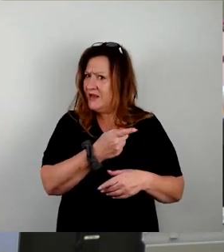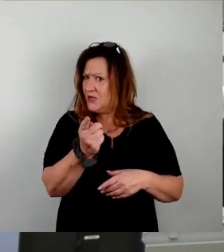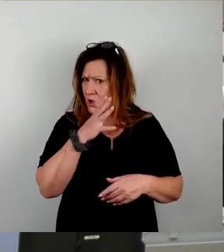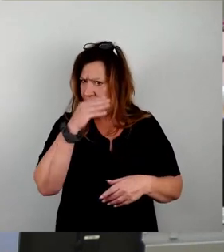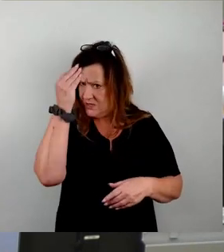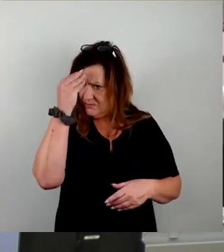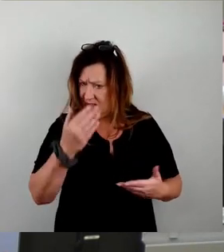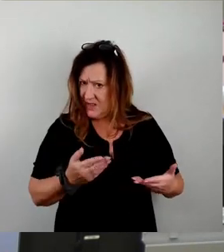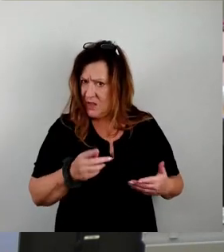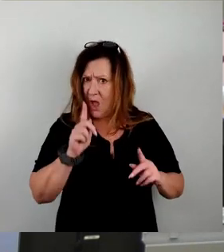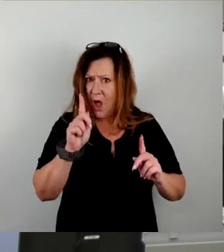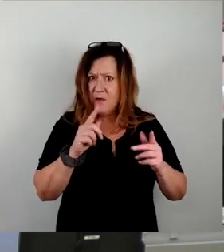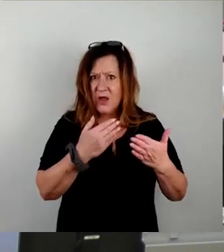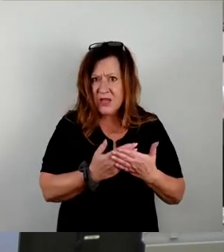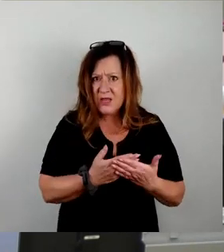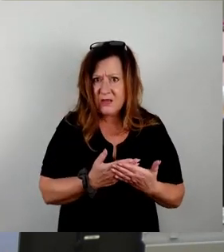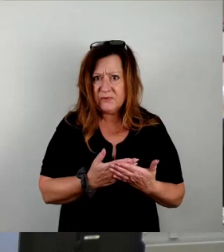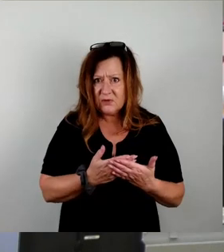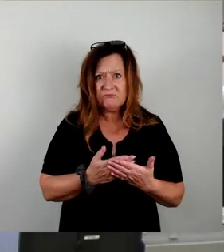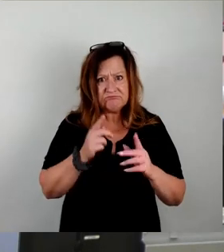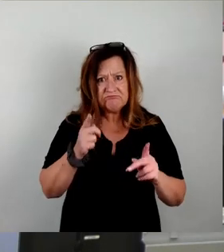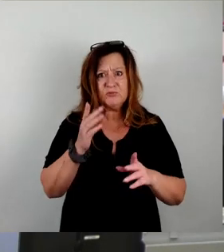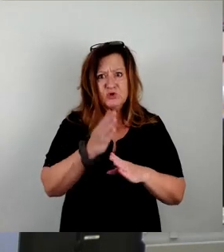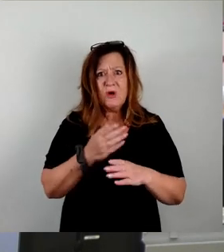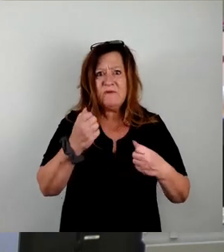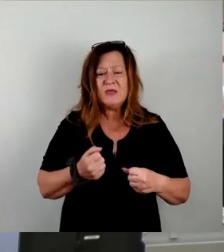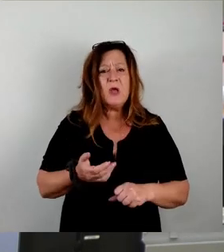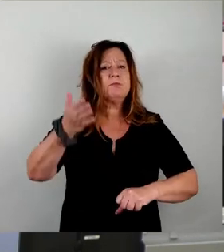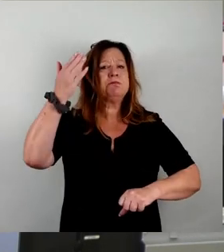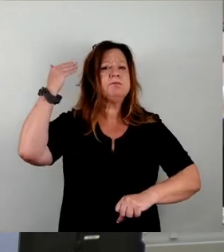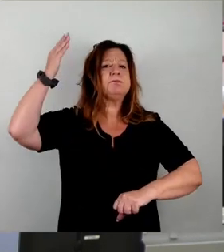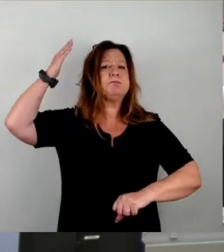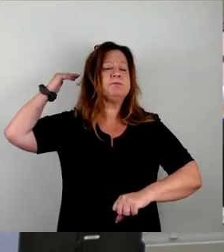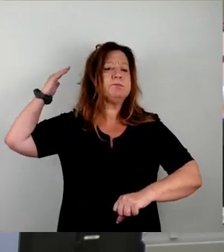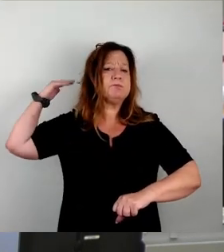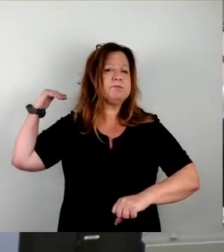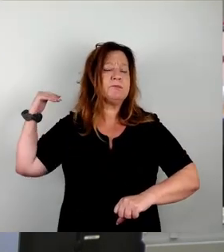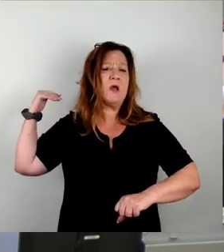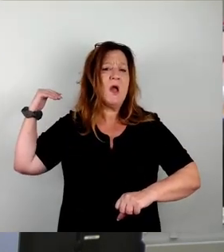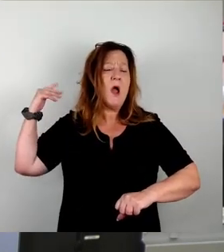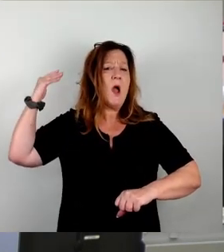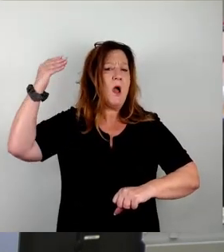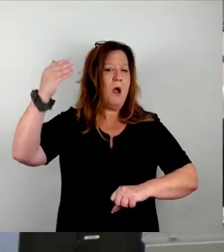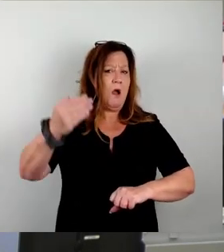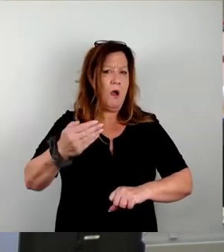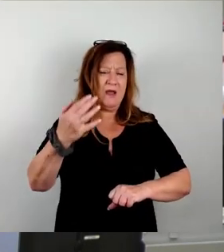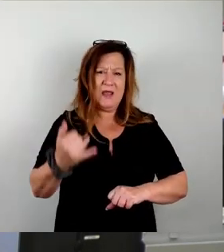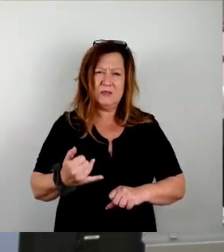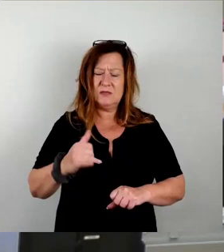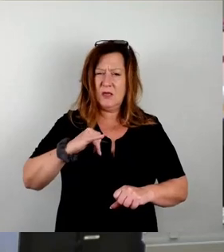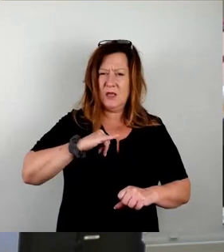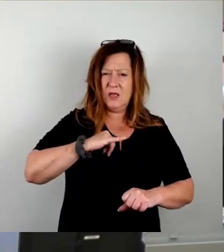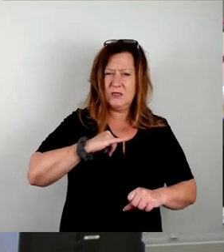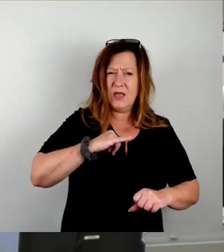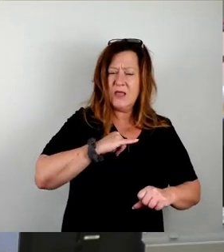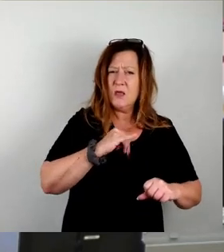es gibt durchaus, und das wird man konzidieren müssen, anders als noch vor Jahren, bestimmte Interessen, wo immer sie auf dieser Welt sind, durch das Internet,